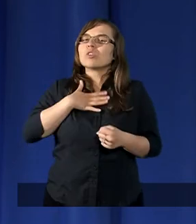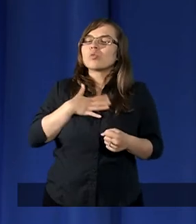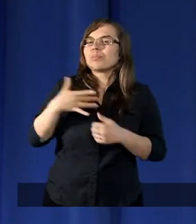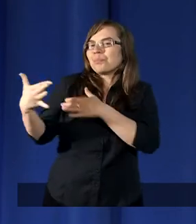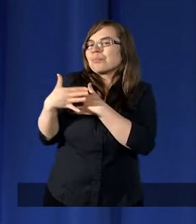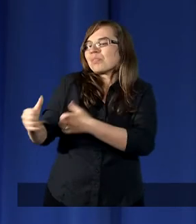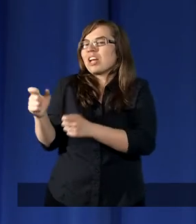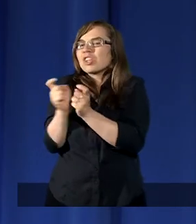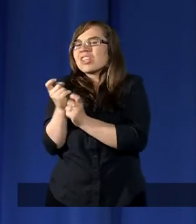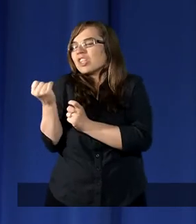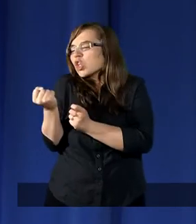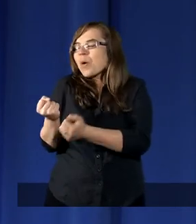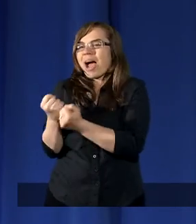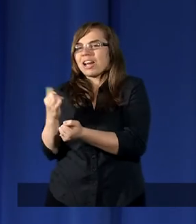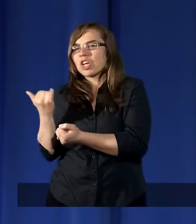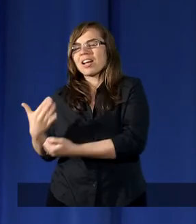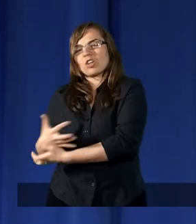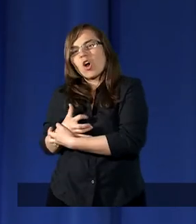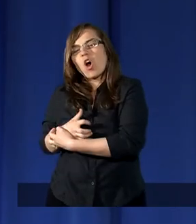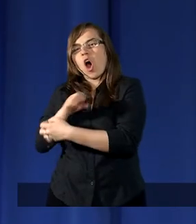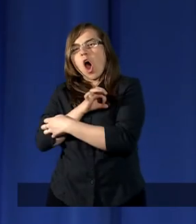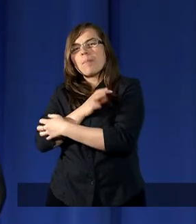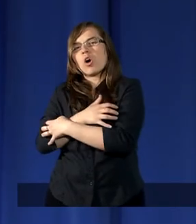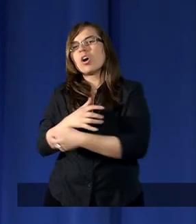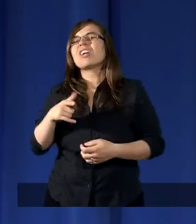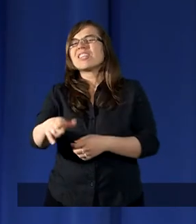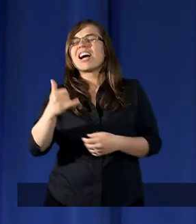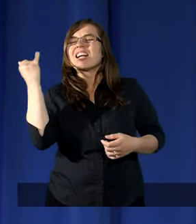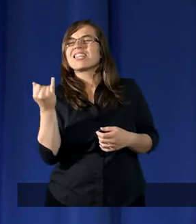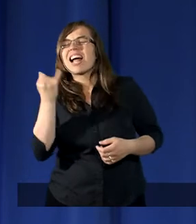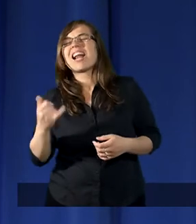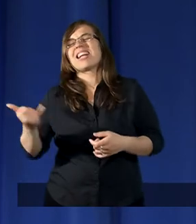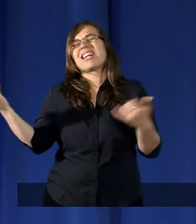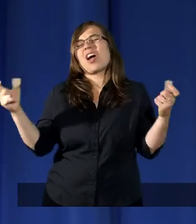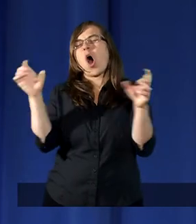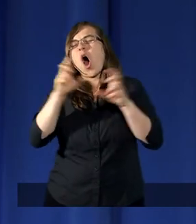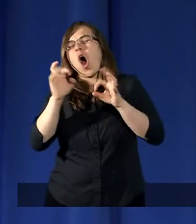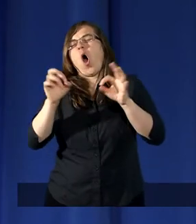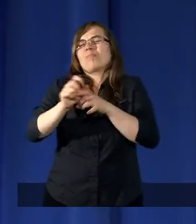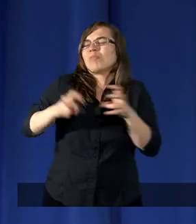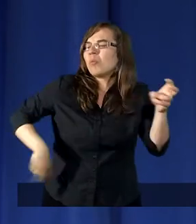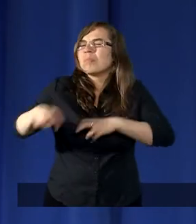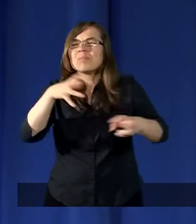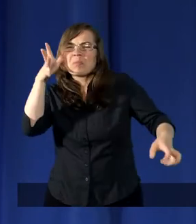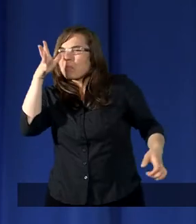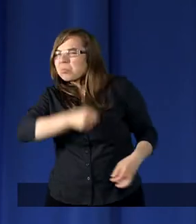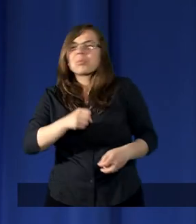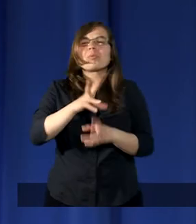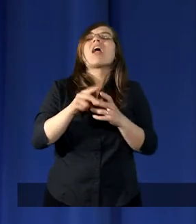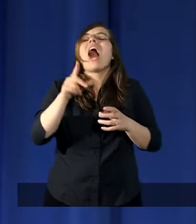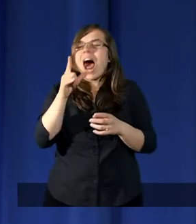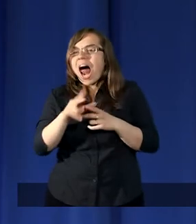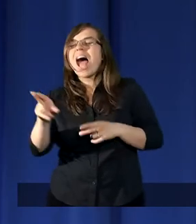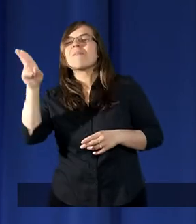mieć. Nawet jeżeli te dzieci z natury są jakieś ruchliwe bardziej, to